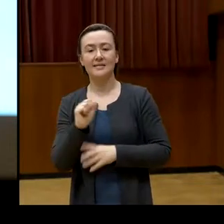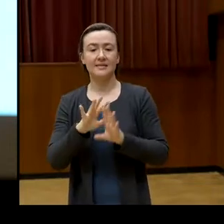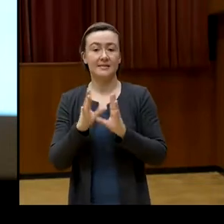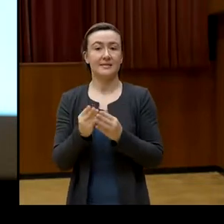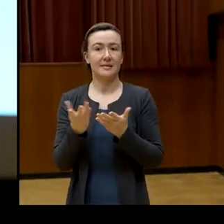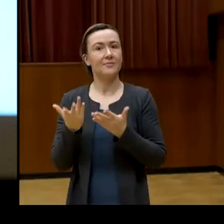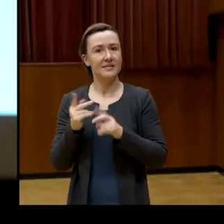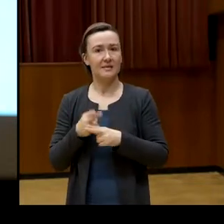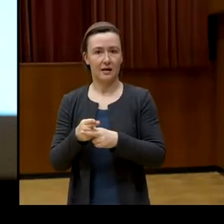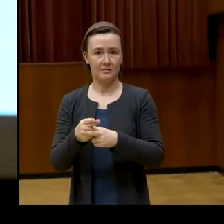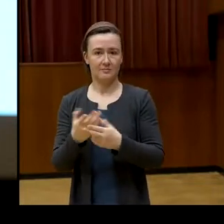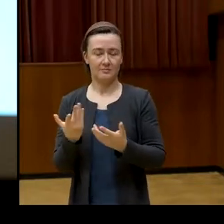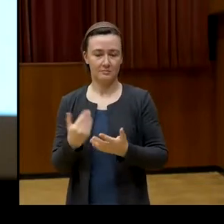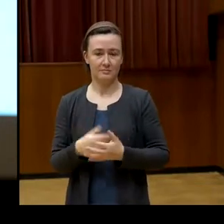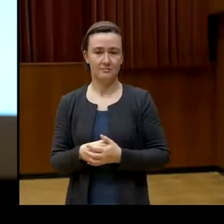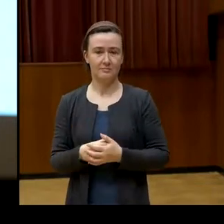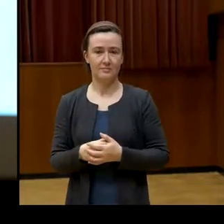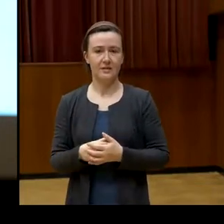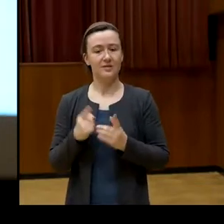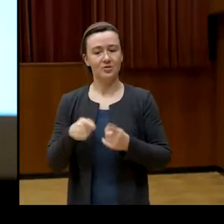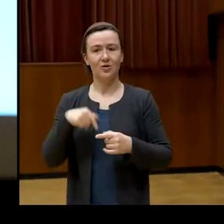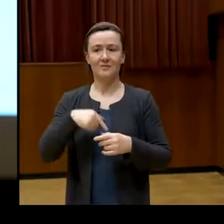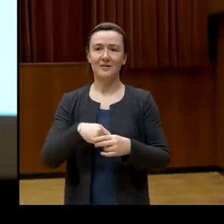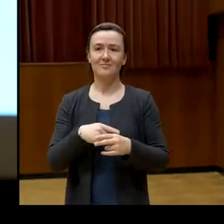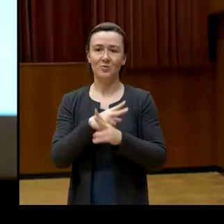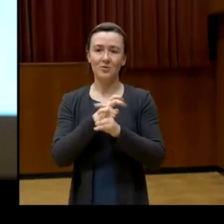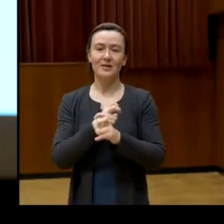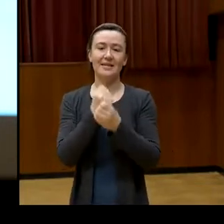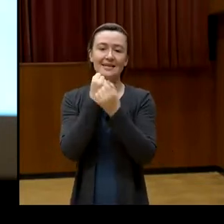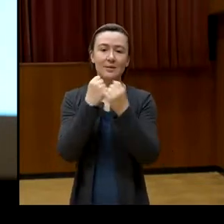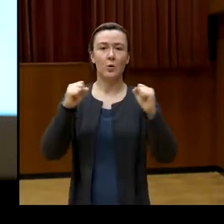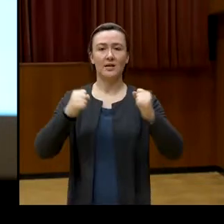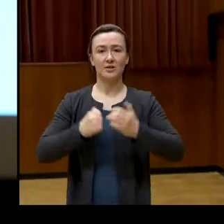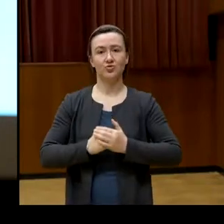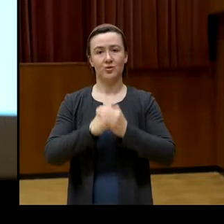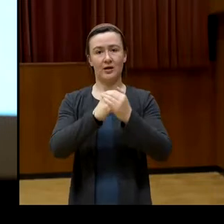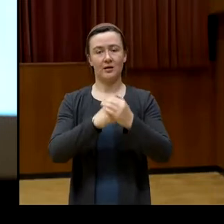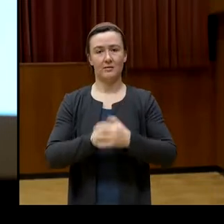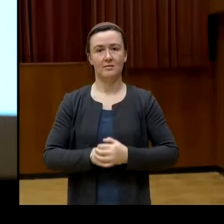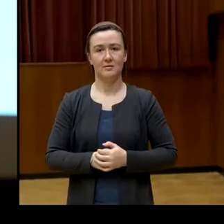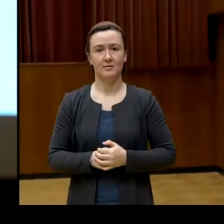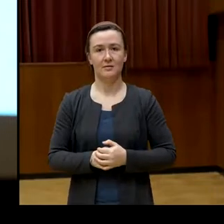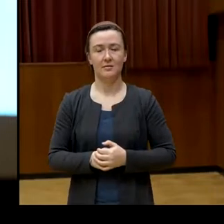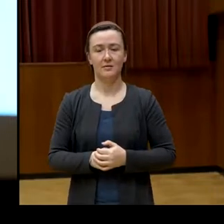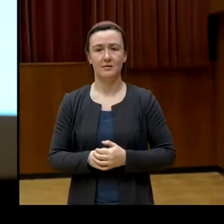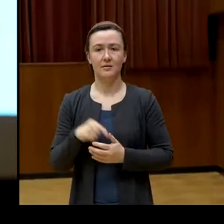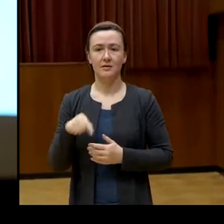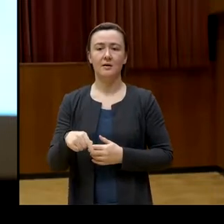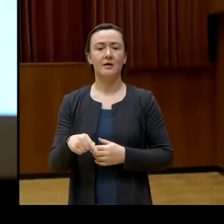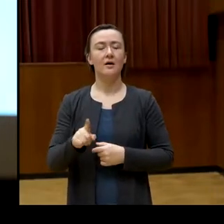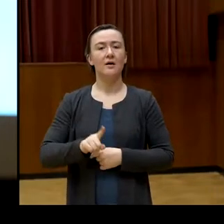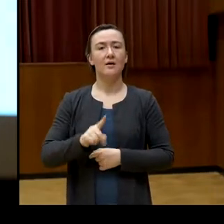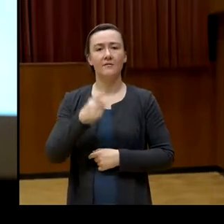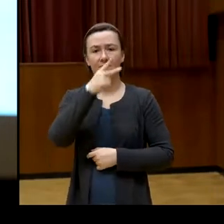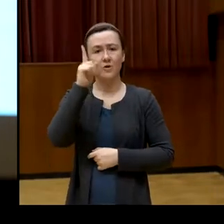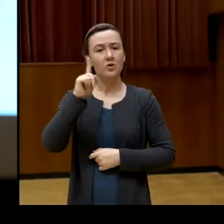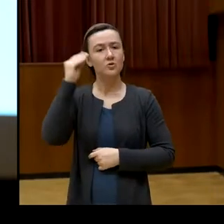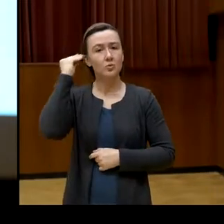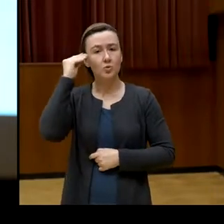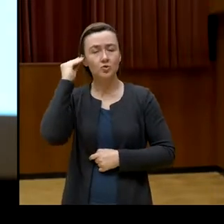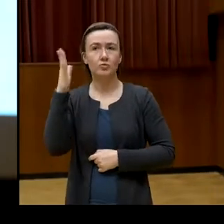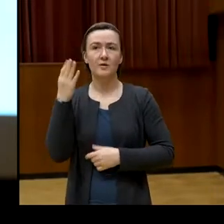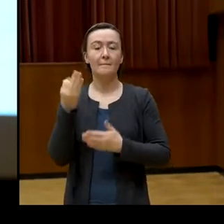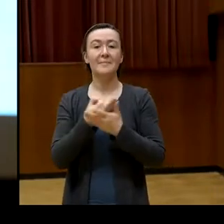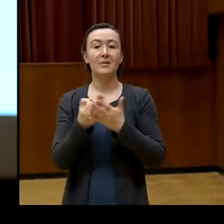unserer Gesellschaft zu stärken? Welche Ansätze sollten Volkshochschulen hier aufgrund ihres Bildungsauftrags und ihres Bildungsverständnisses